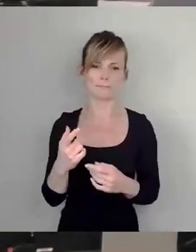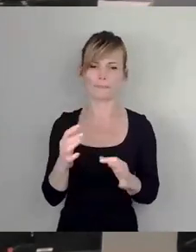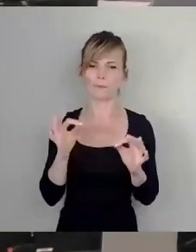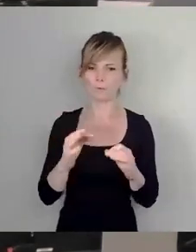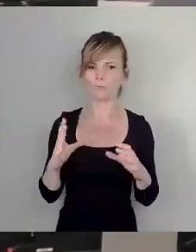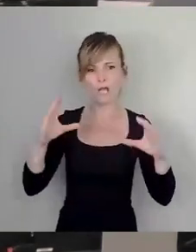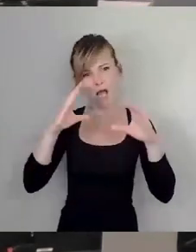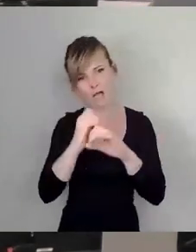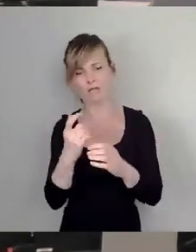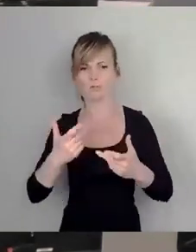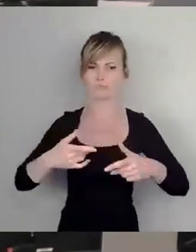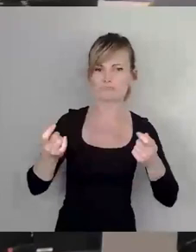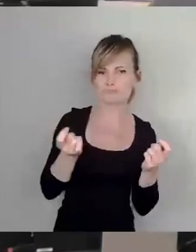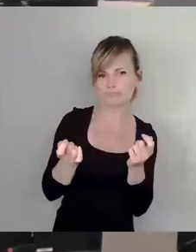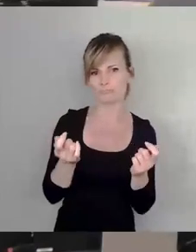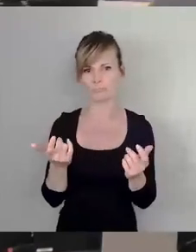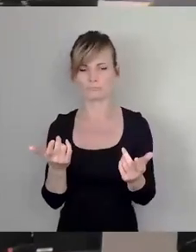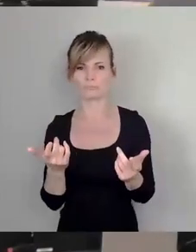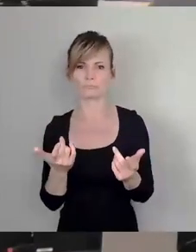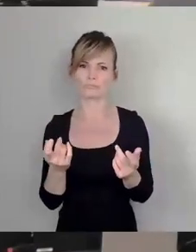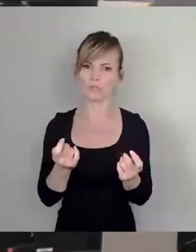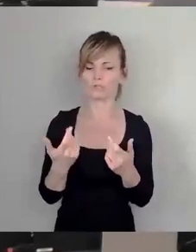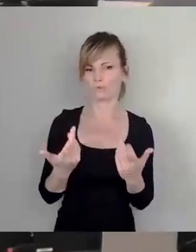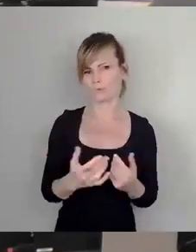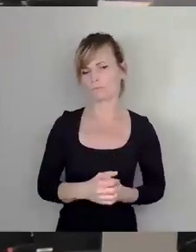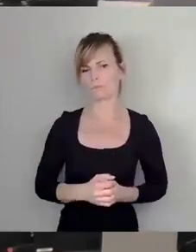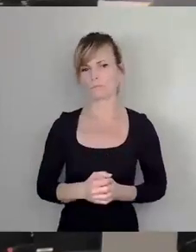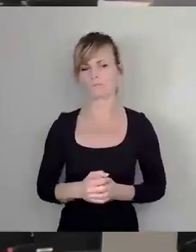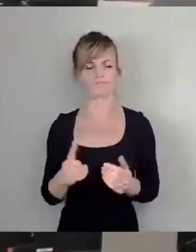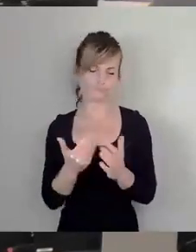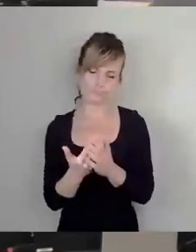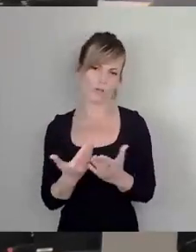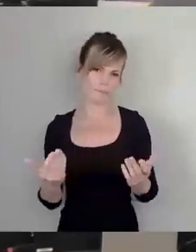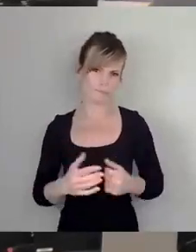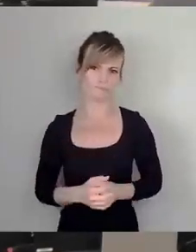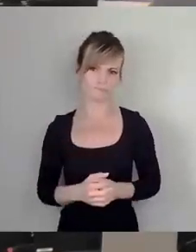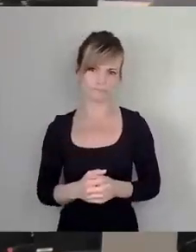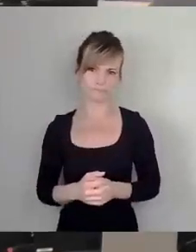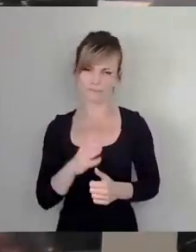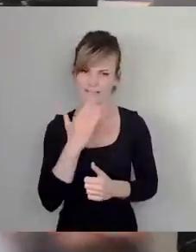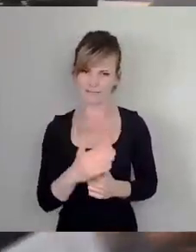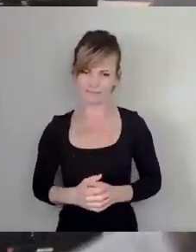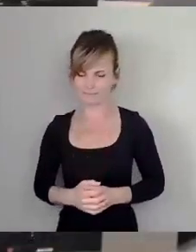und ein bisschen zu tanzen. In dem Sinne, vielen Dank.